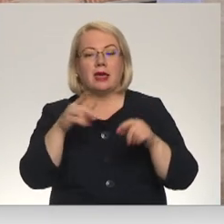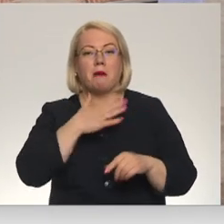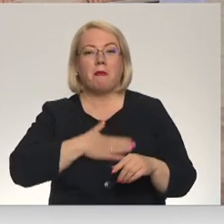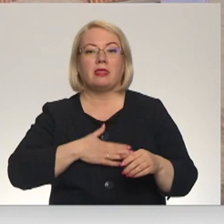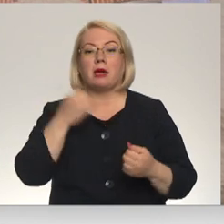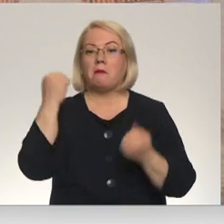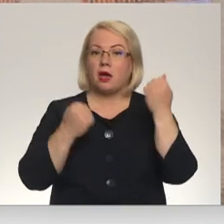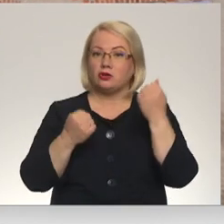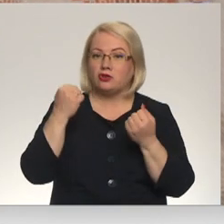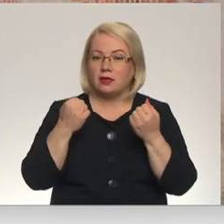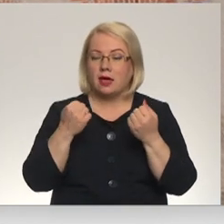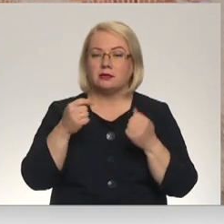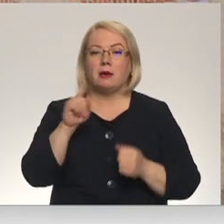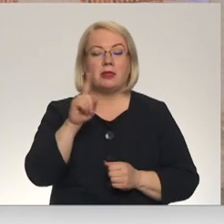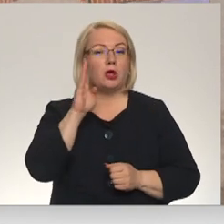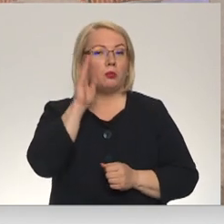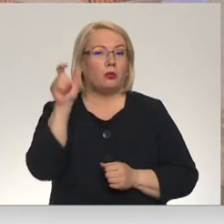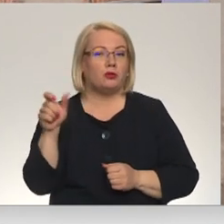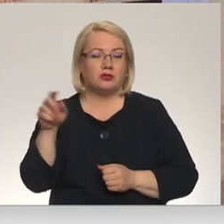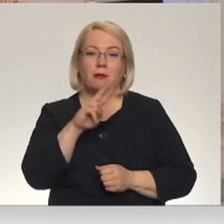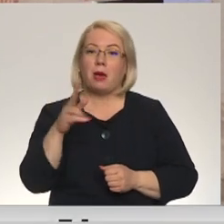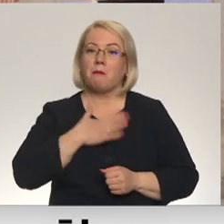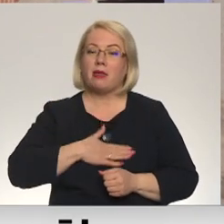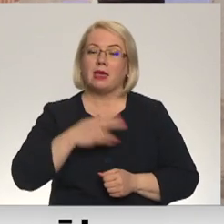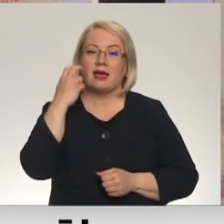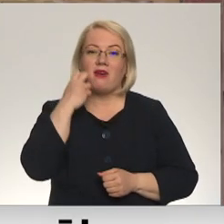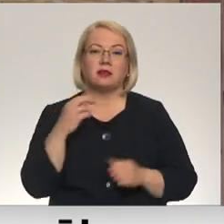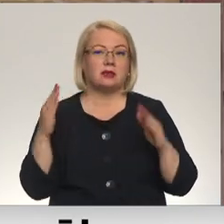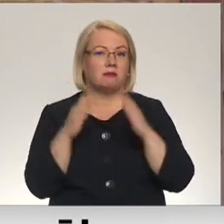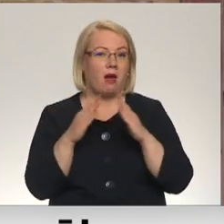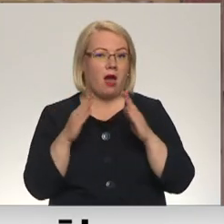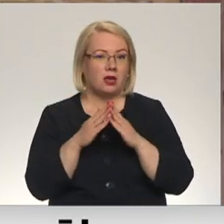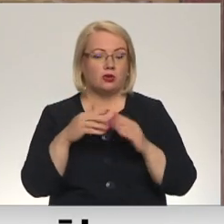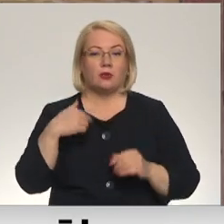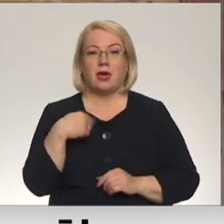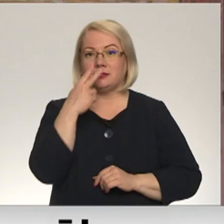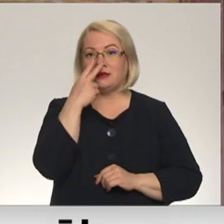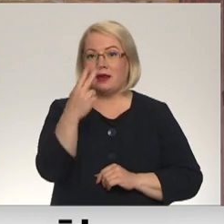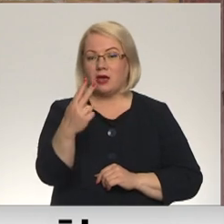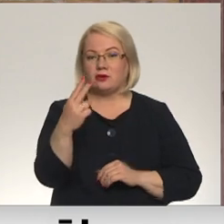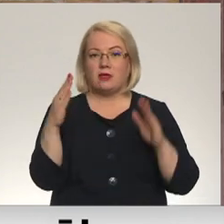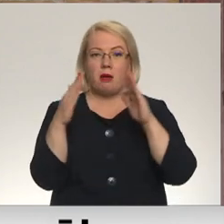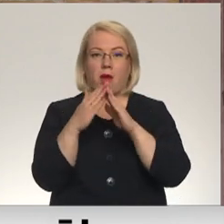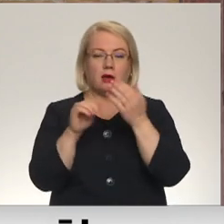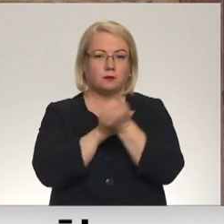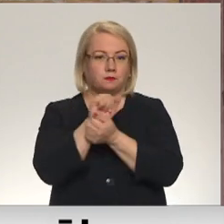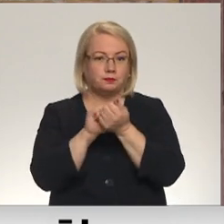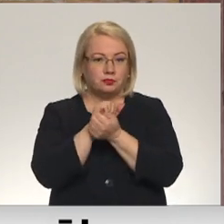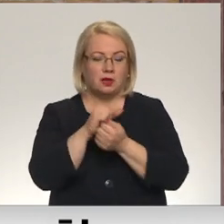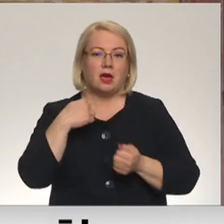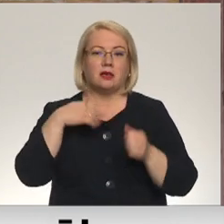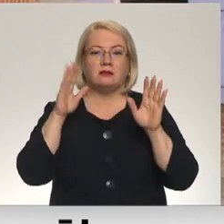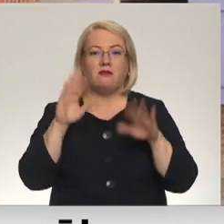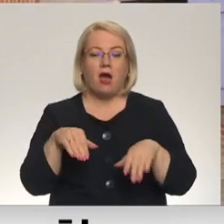mašīnas, ir zēni, kam patīk vecas mājas. Ja es redzu, ka viņas iet postā un es varu